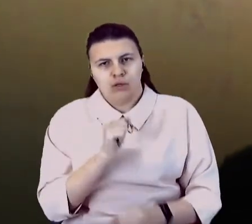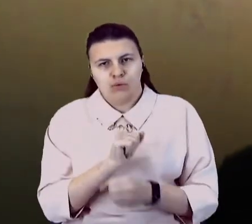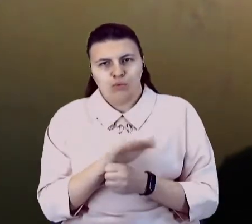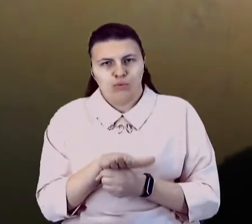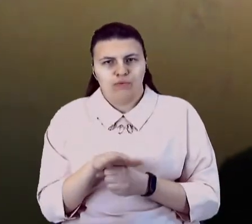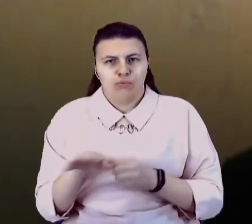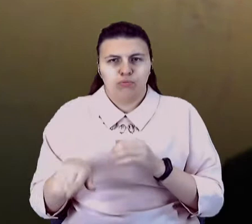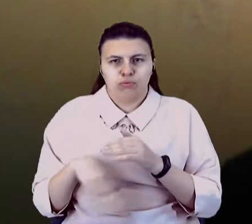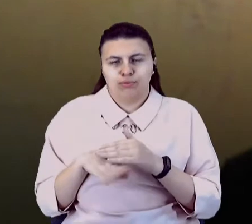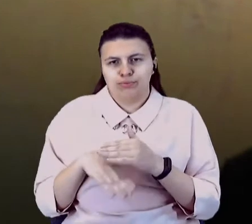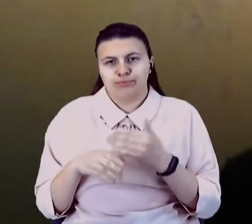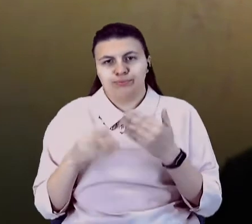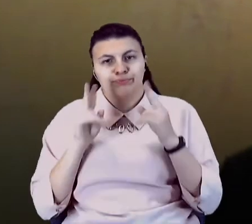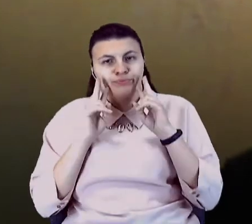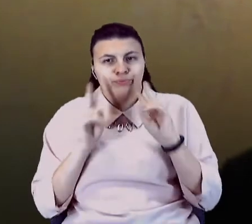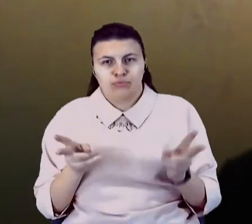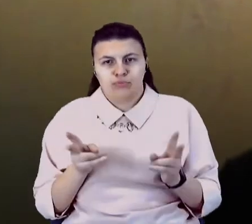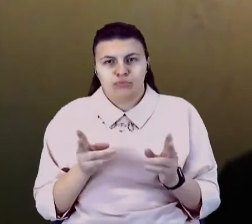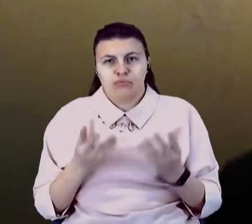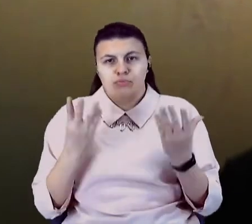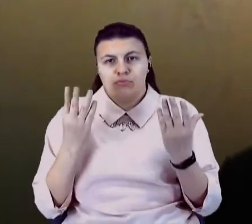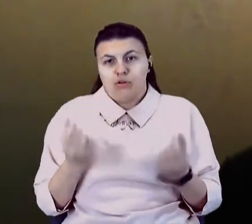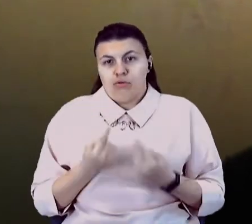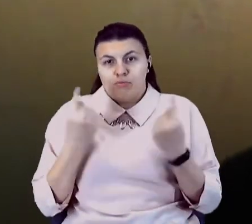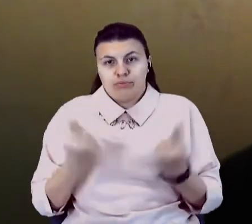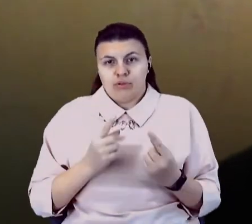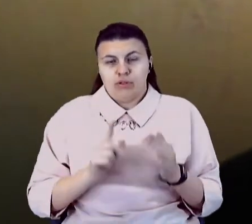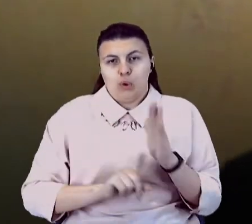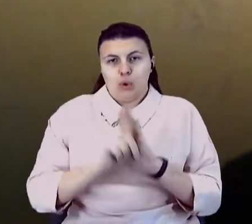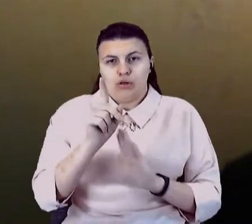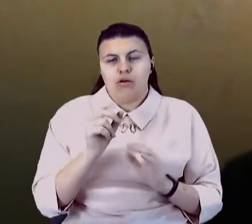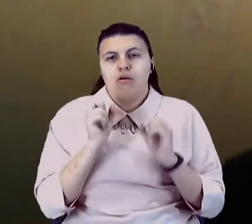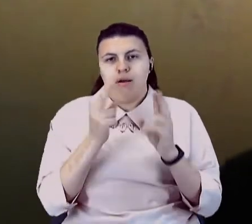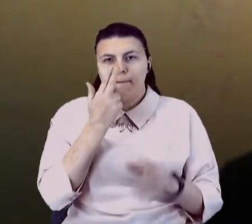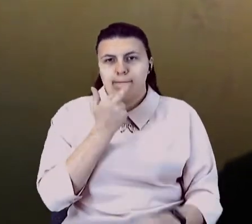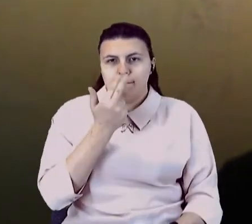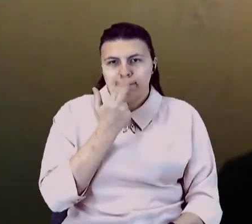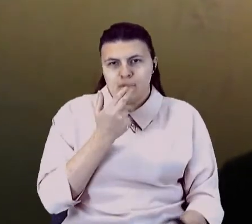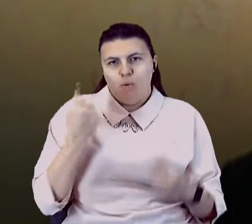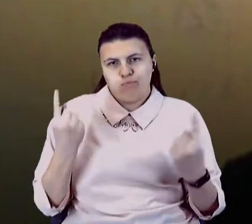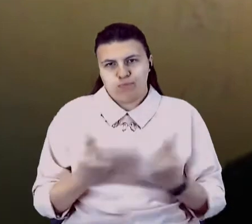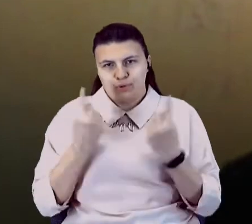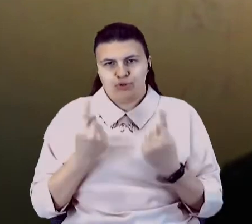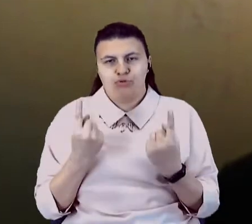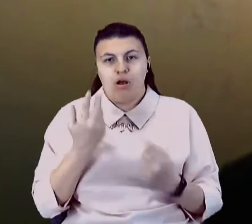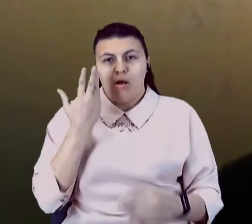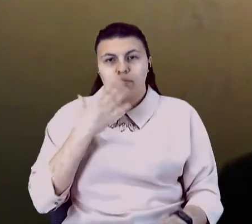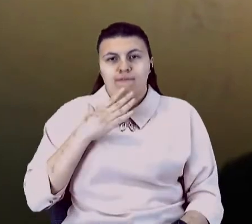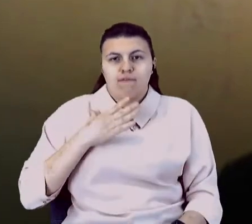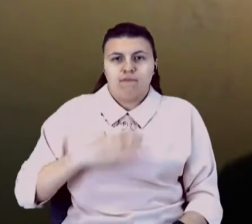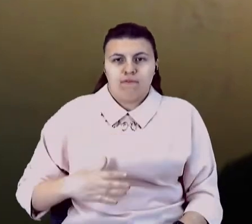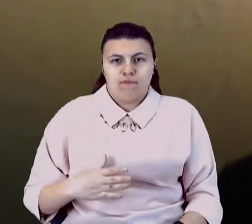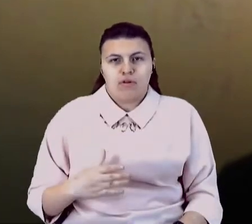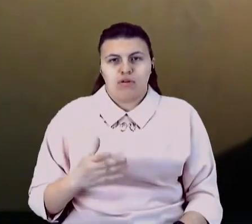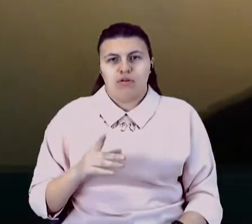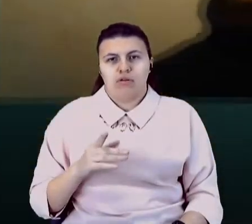Він починається, як звичайна застуда. А коли ми будемо вимушені, коли ми ходимо в рожозважальні